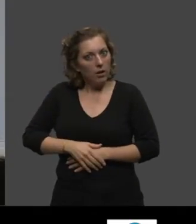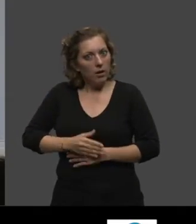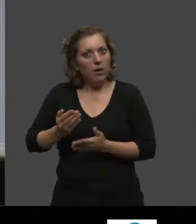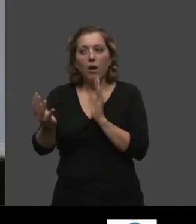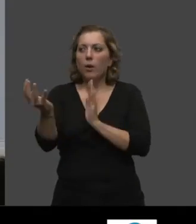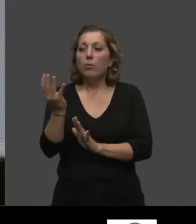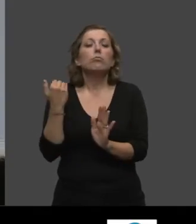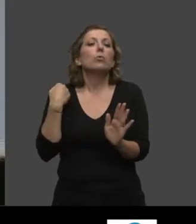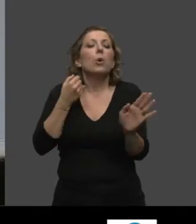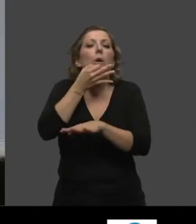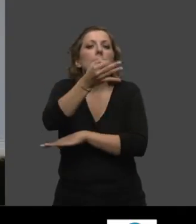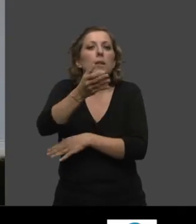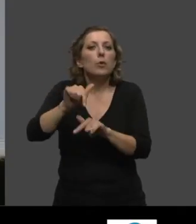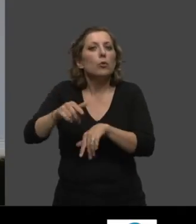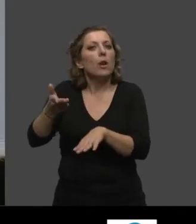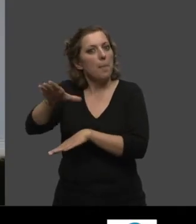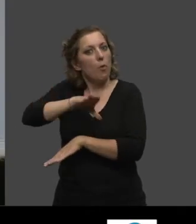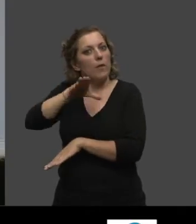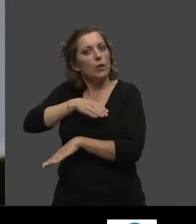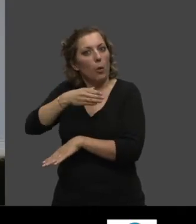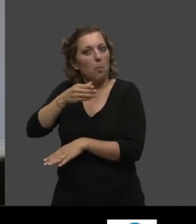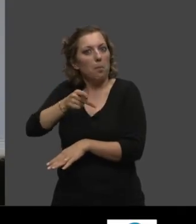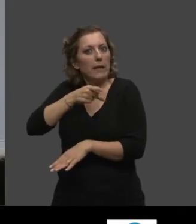dit tout à l'heure, de recevoir des professeurs de médecine.